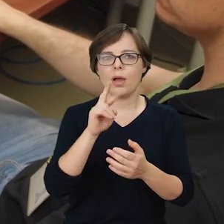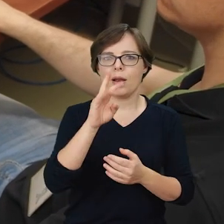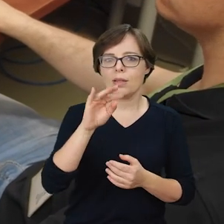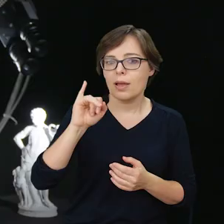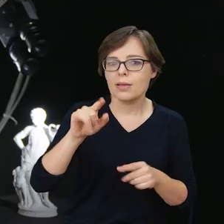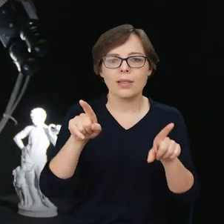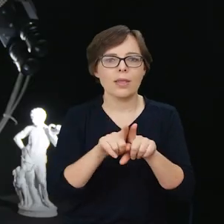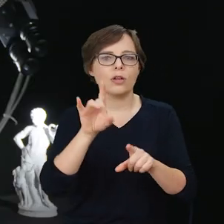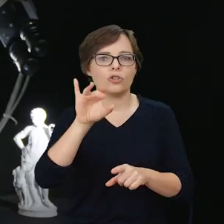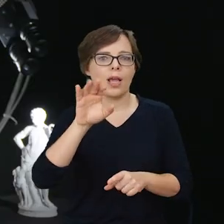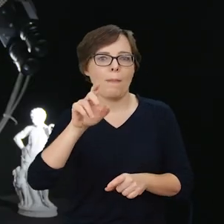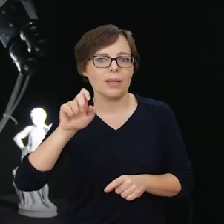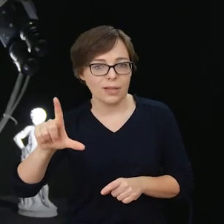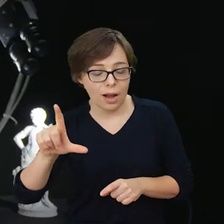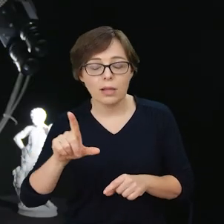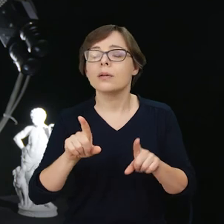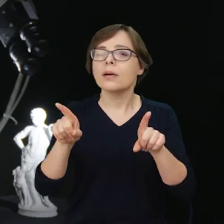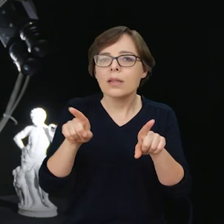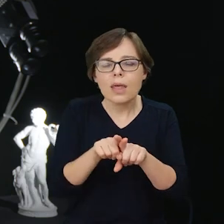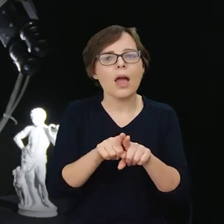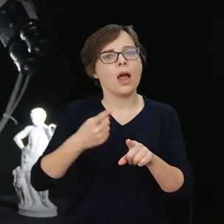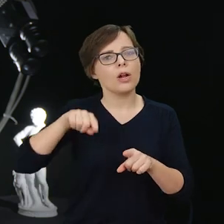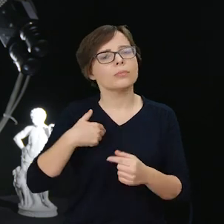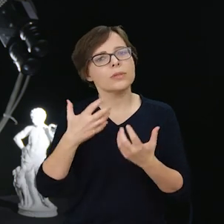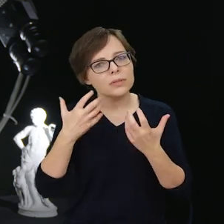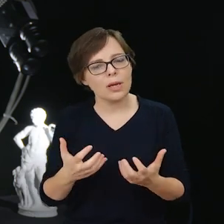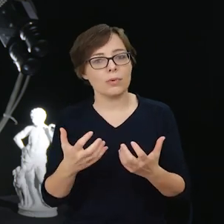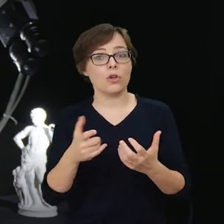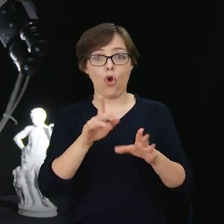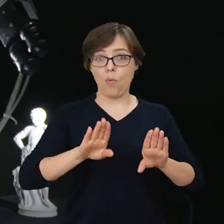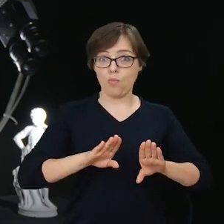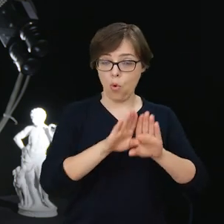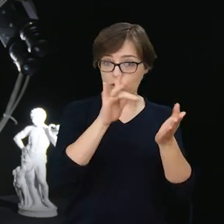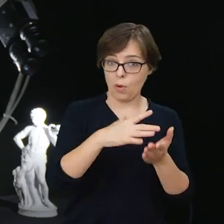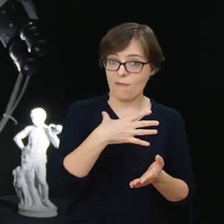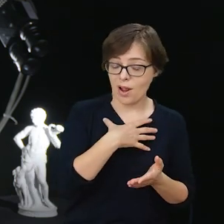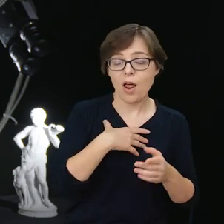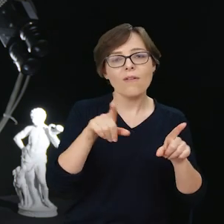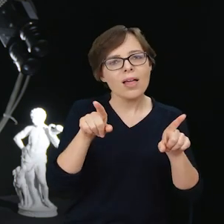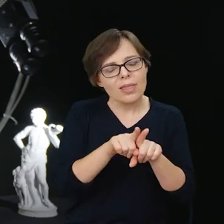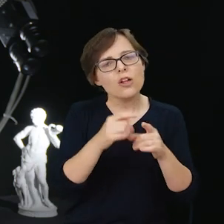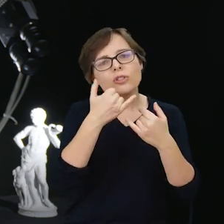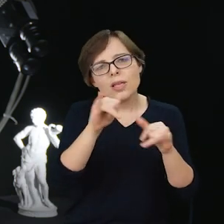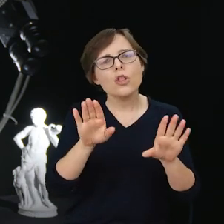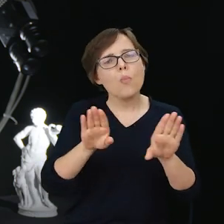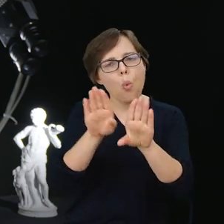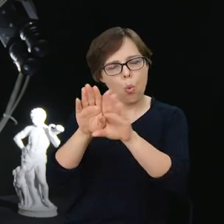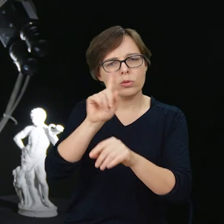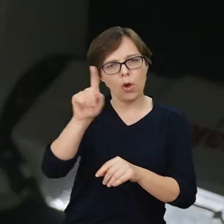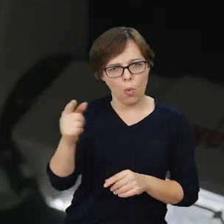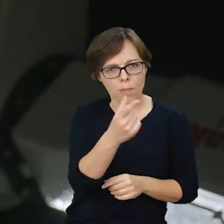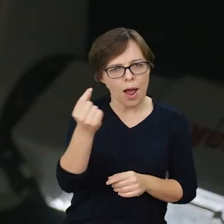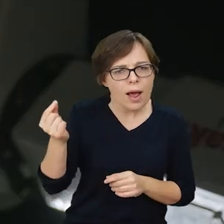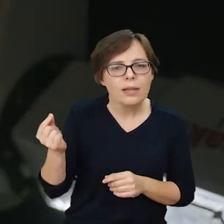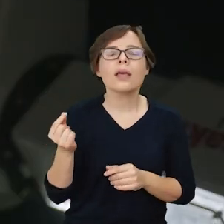takie jak RTI czy Gigapixel, jak również zadbać o to, żeby zarówno Muzeum Wilanowie, jak i inni partnerzy